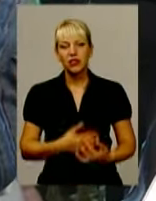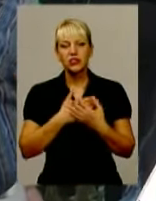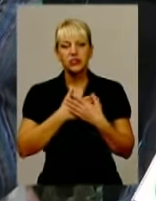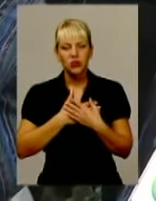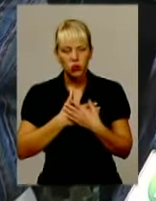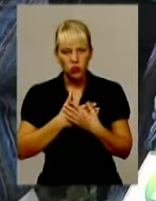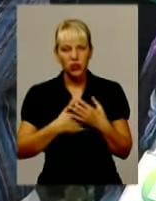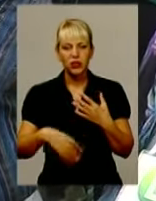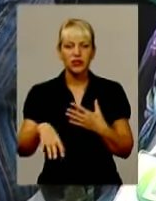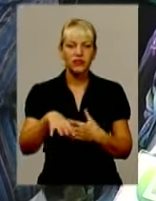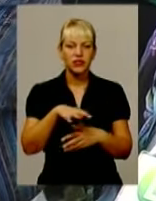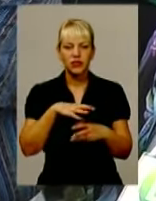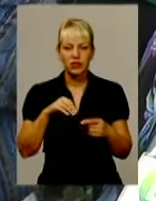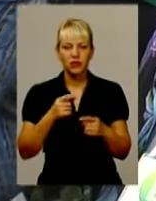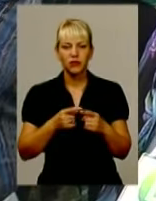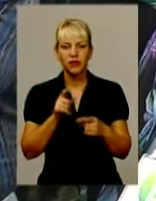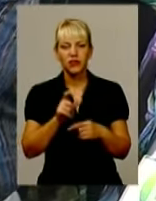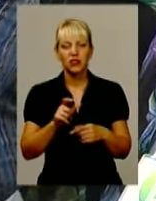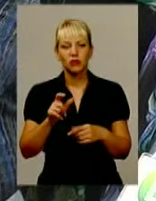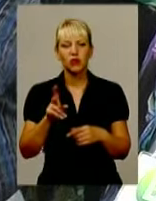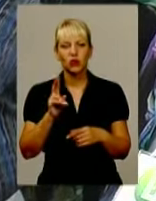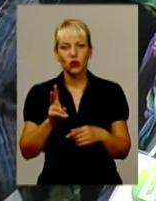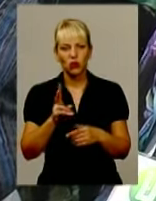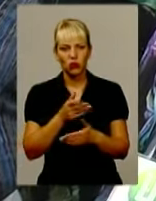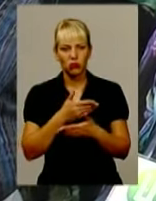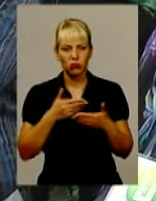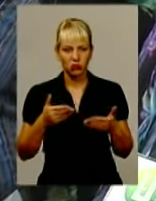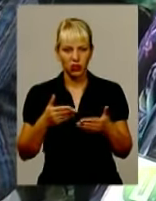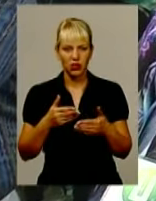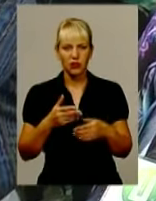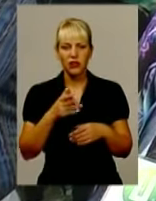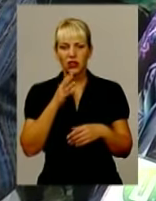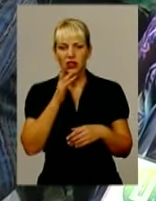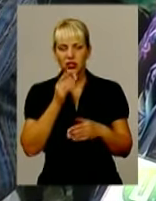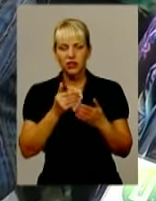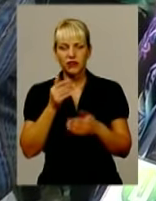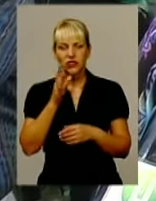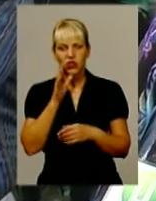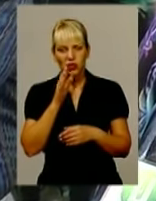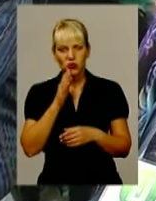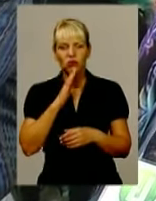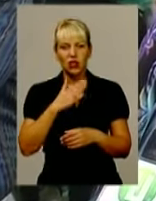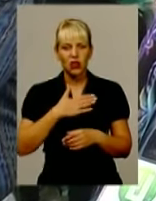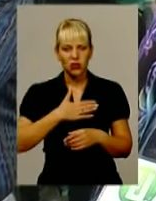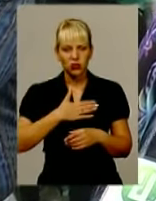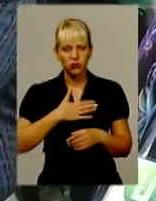всім тим, кого ми час від часу на нашому майдані